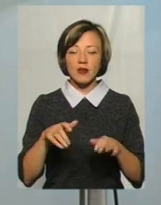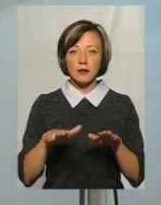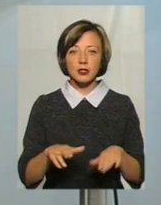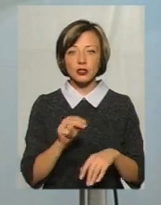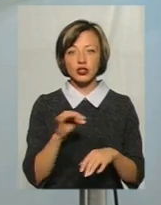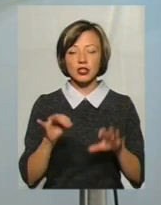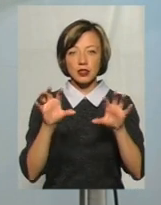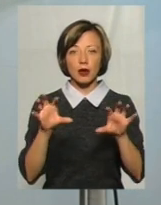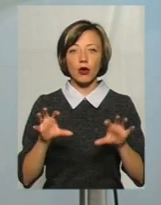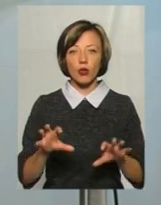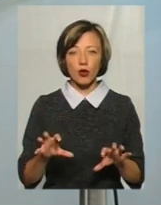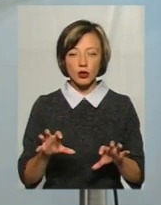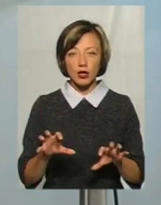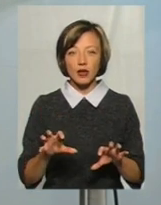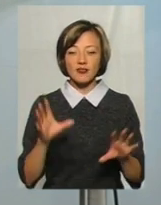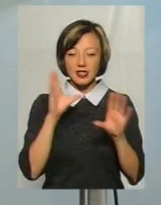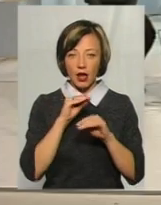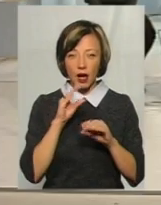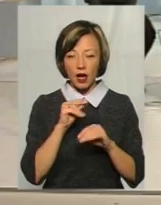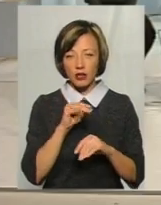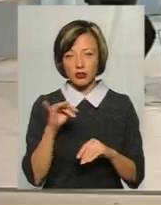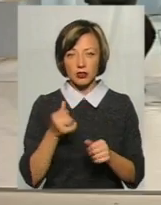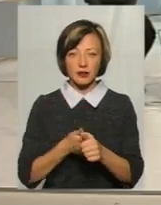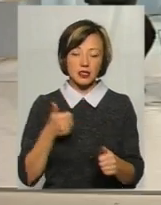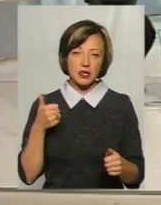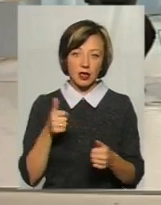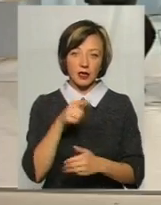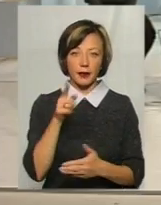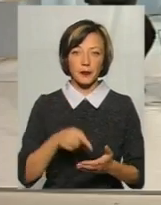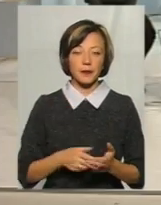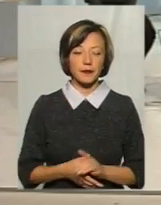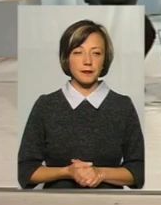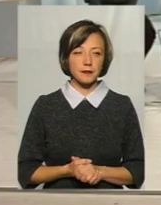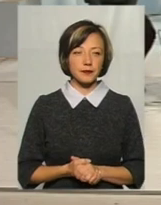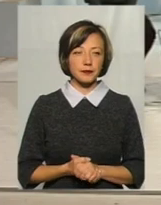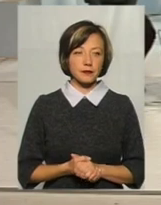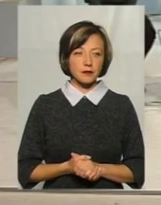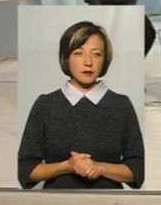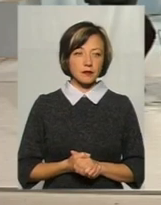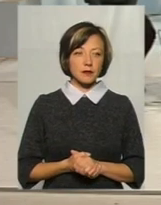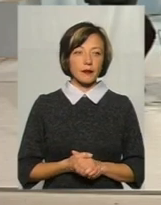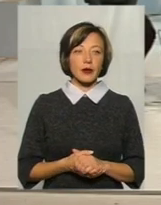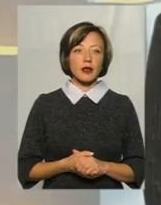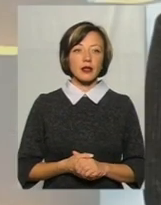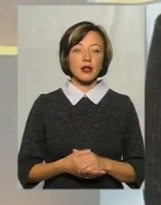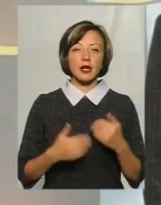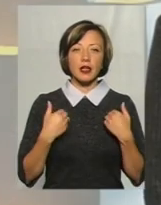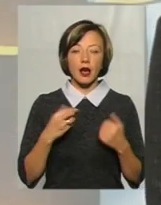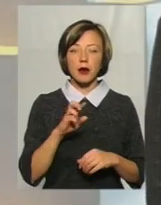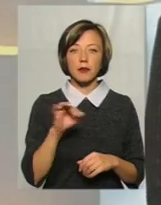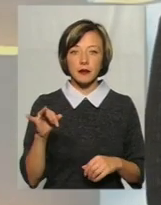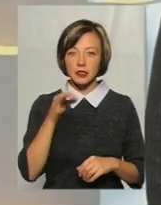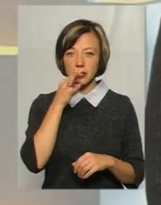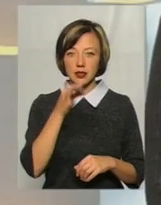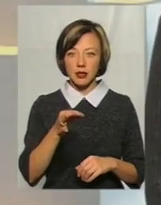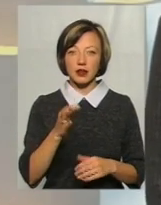законодавець встиг в український, чи він десь там трошки запізнюється? Я би сказав, що є